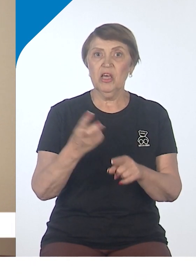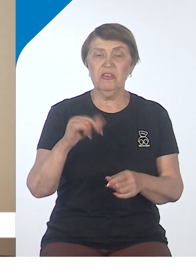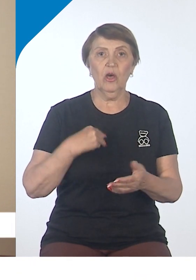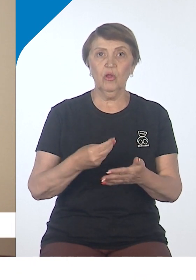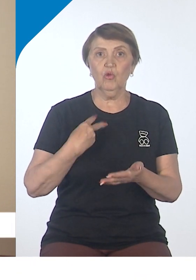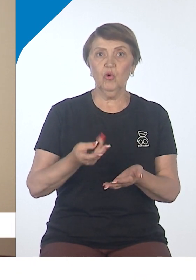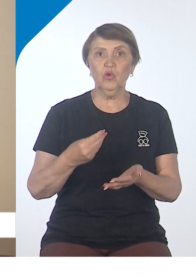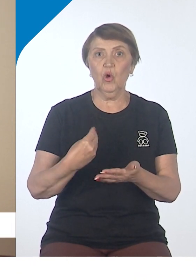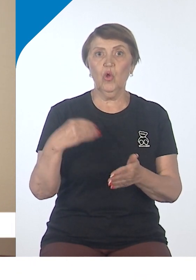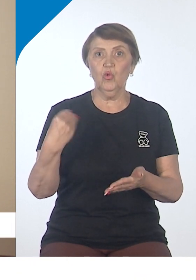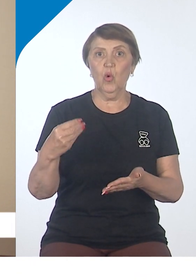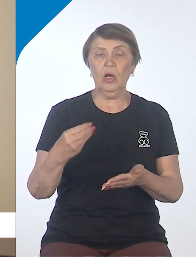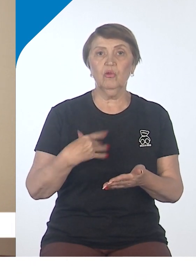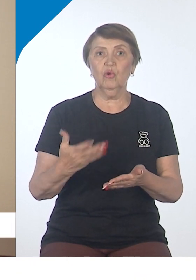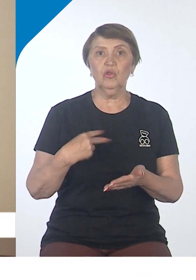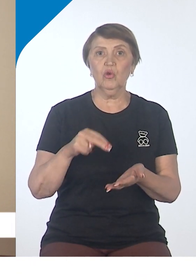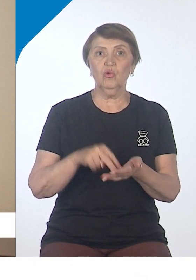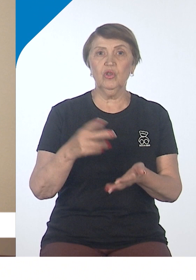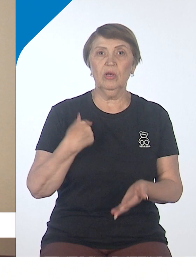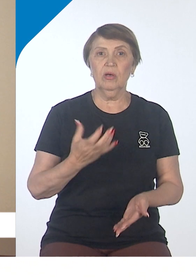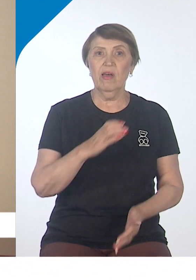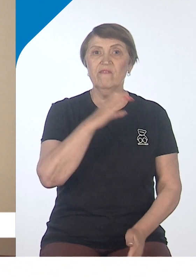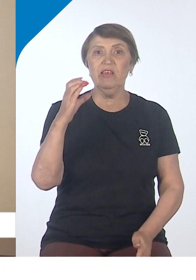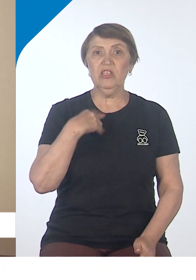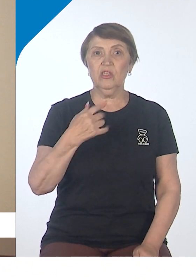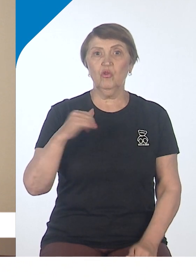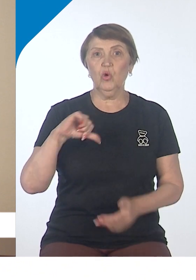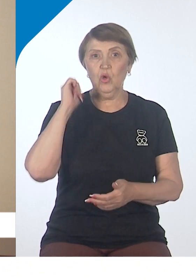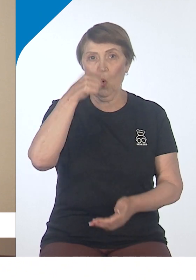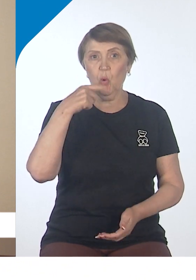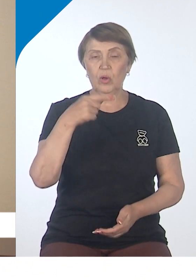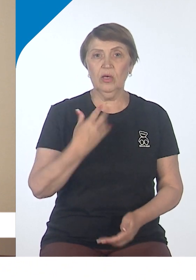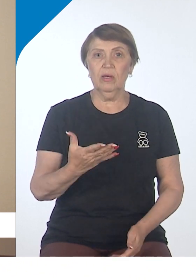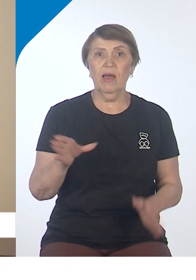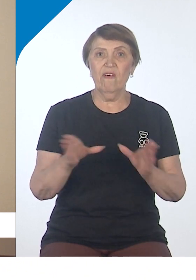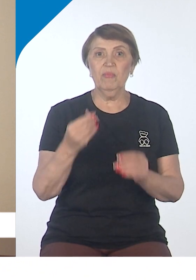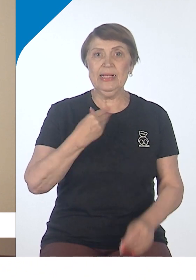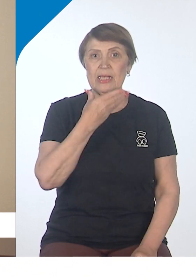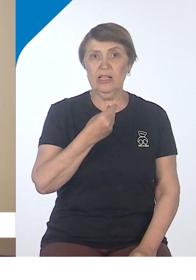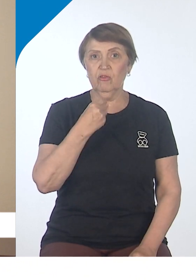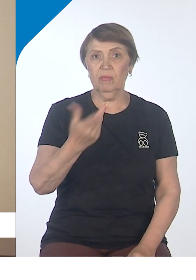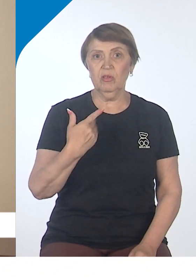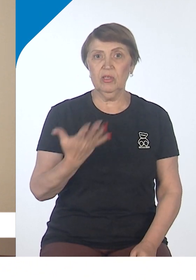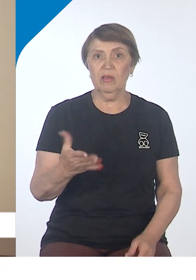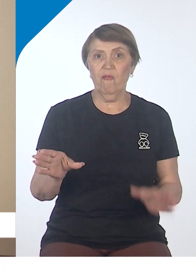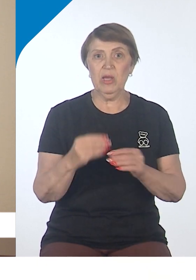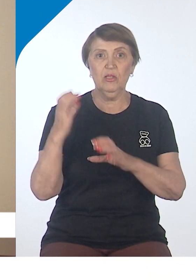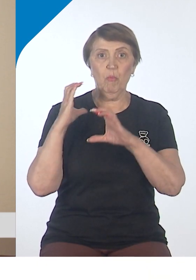спонсоры. Давайте привлекать. Ну что в советские годы с дедушкой Лениным-то все бревна таскали.